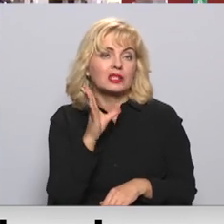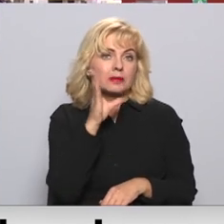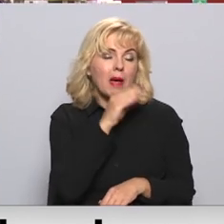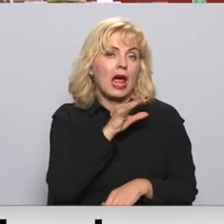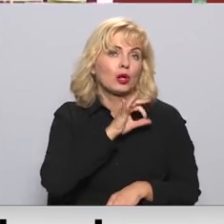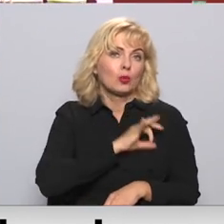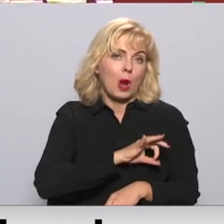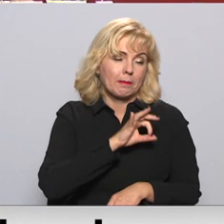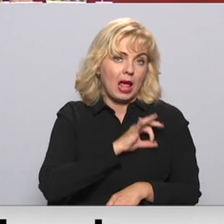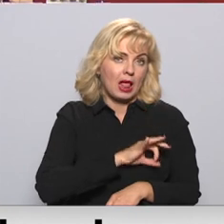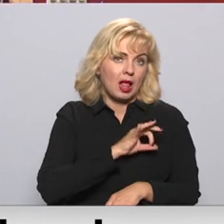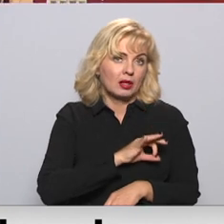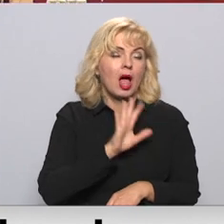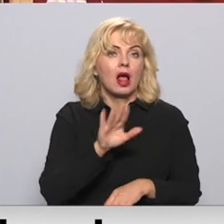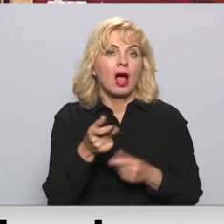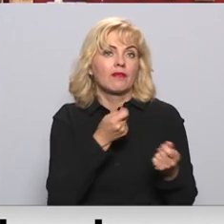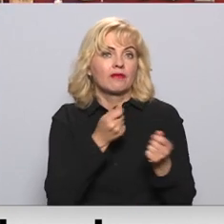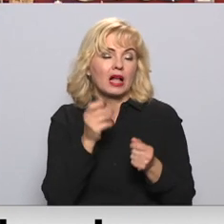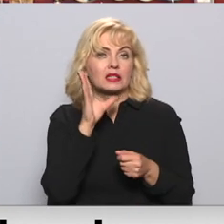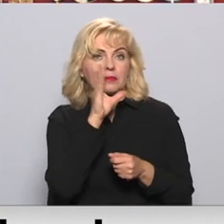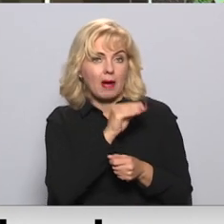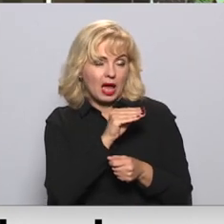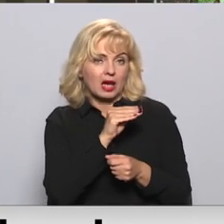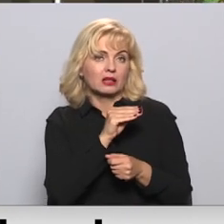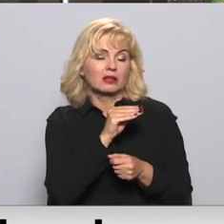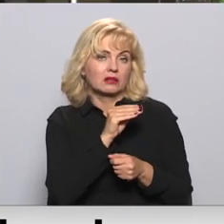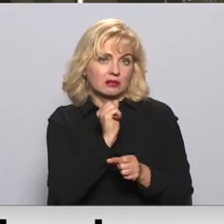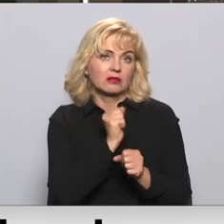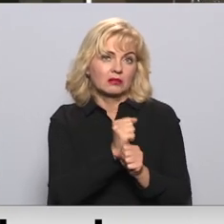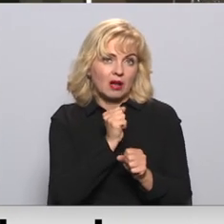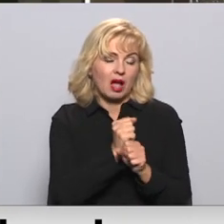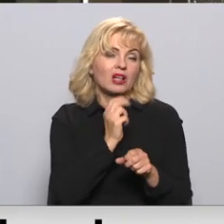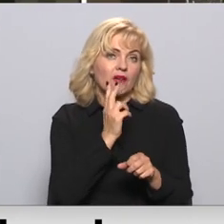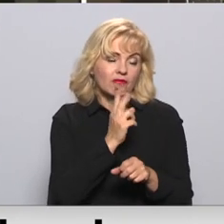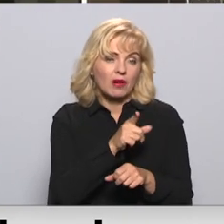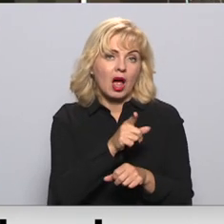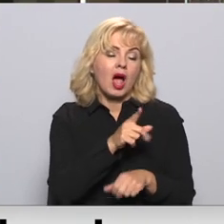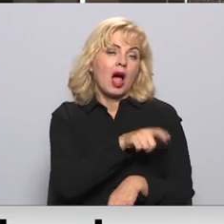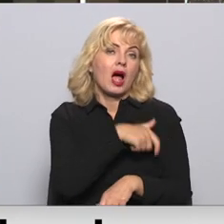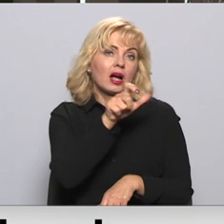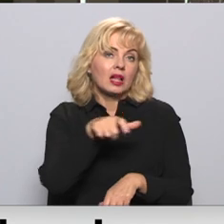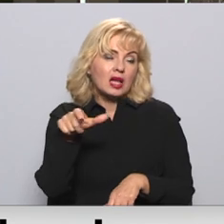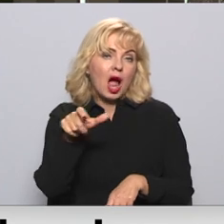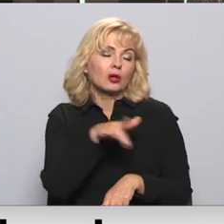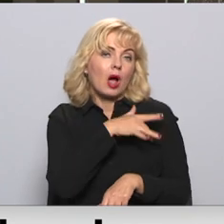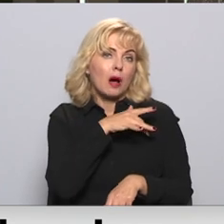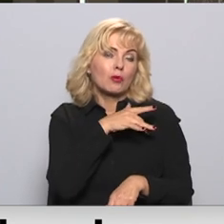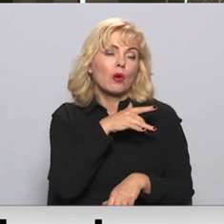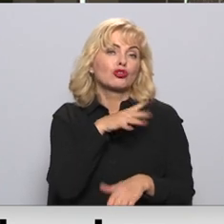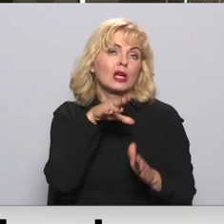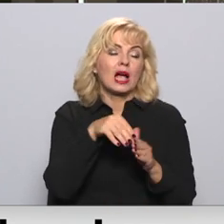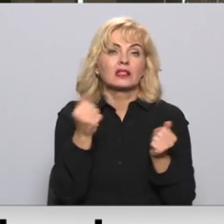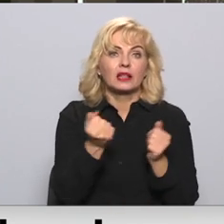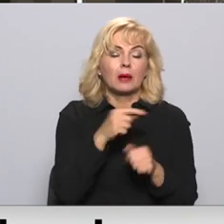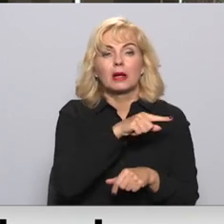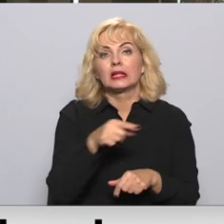nopelnīt, lai veikals spētu funkcionēt. Ja piebilst, arī klientu apkaupošanā iesaistītiem darbiniekiem, līdz